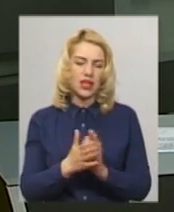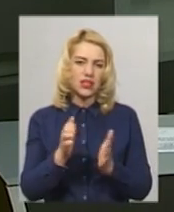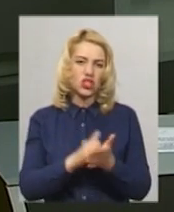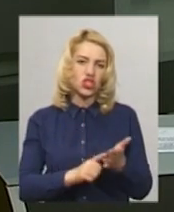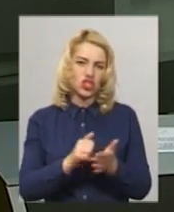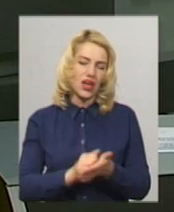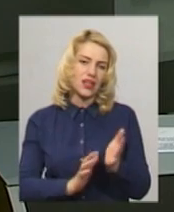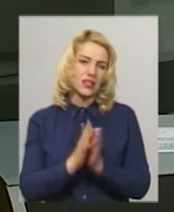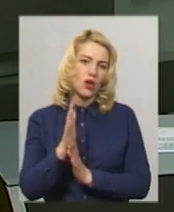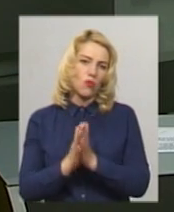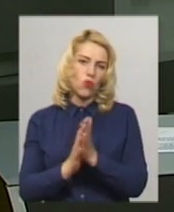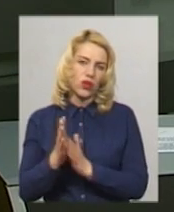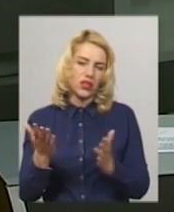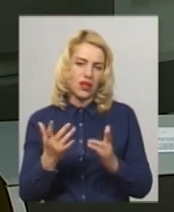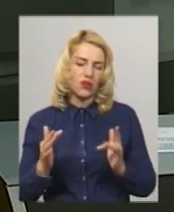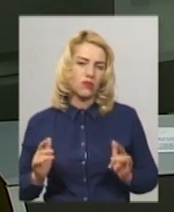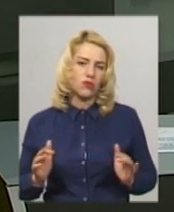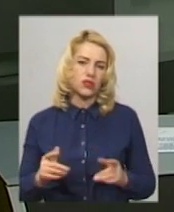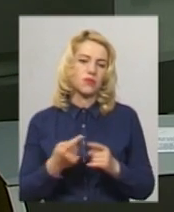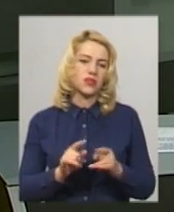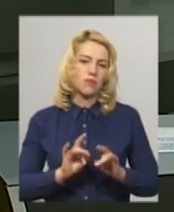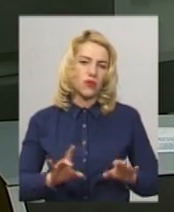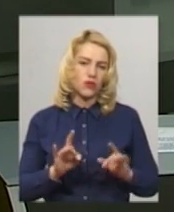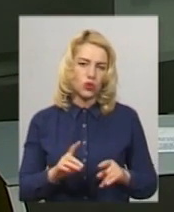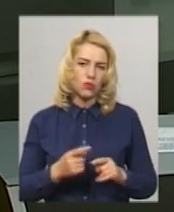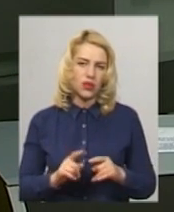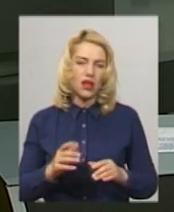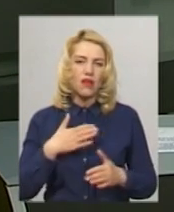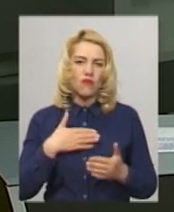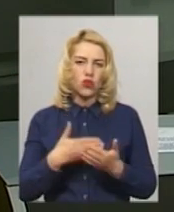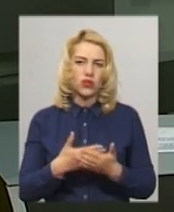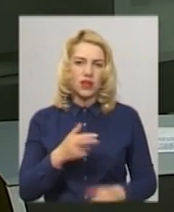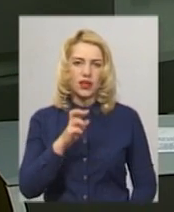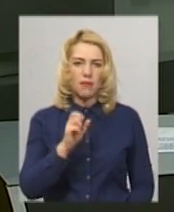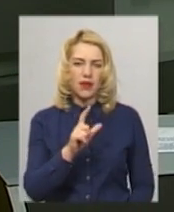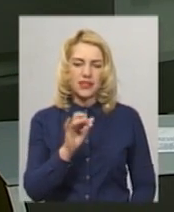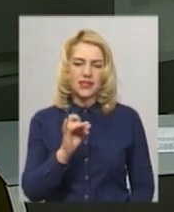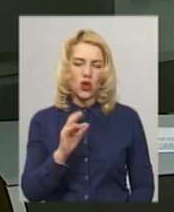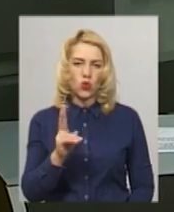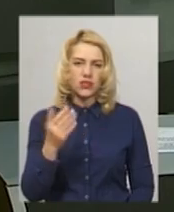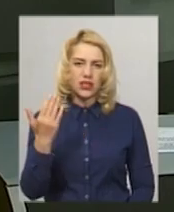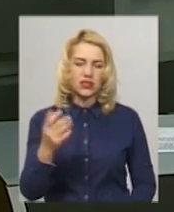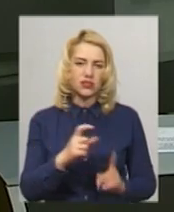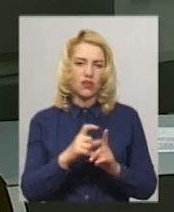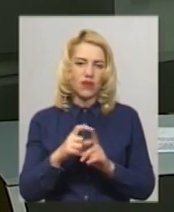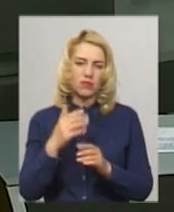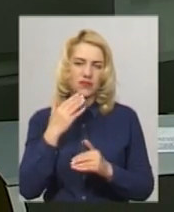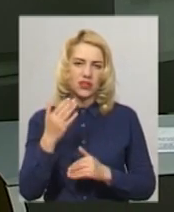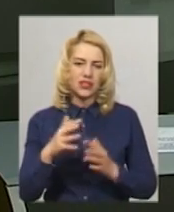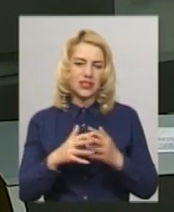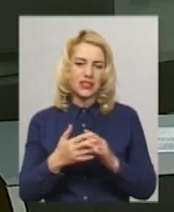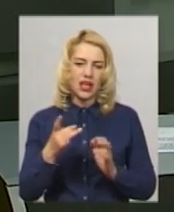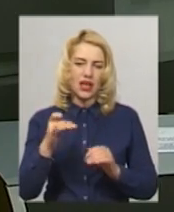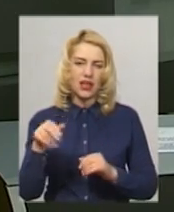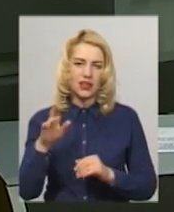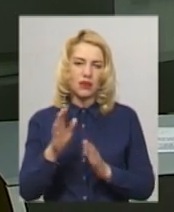Про це повідомила волонтерка та ініціаторка створення Алеї Героїв Небесної Сотні Валентина Базилюк. За її словами, зверталася до сільської ради